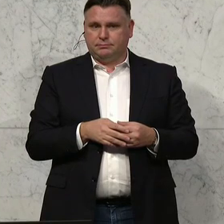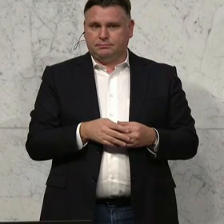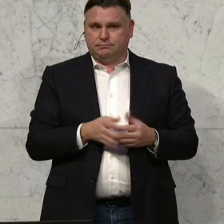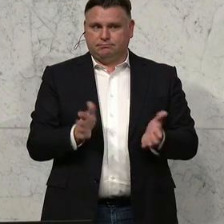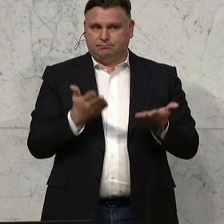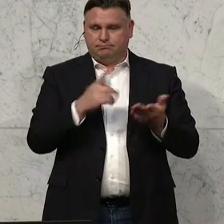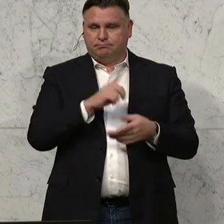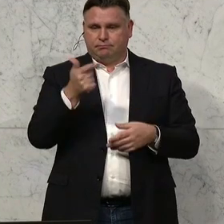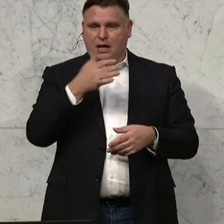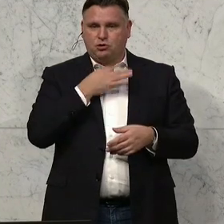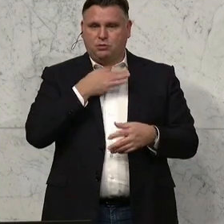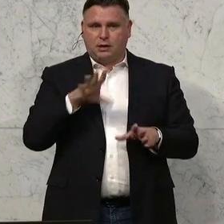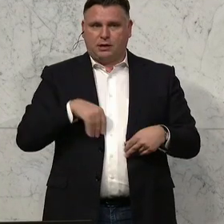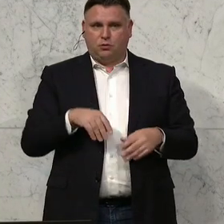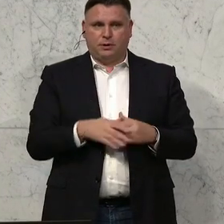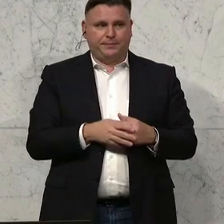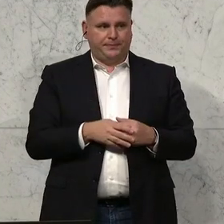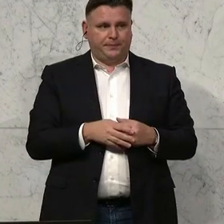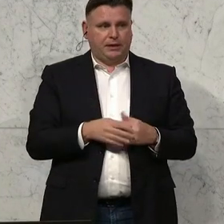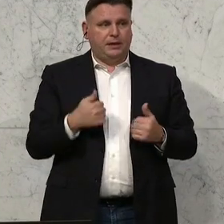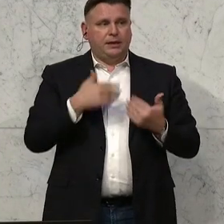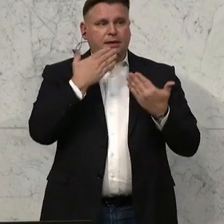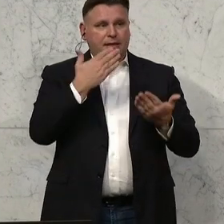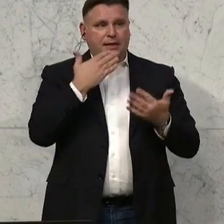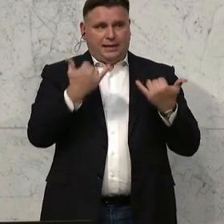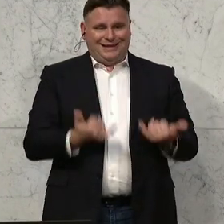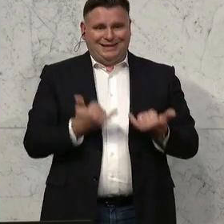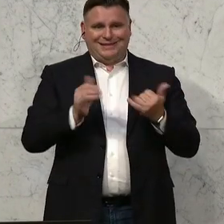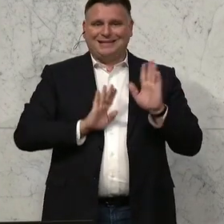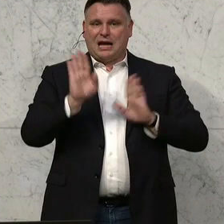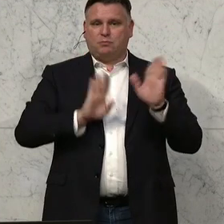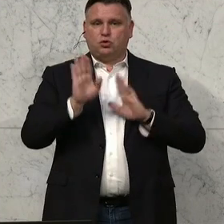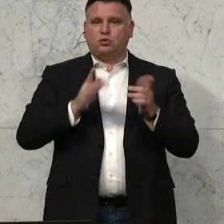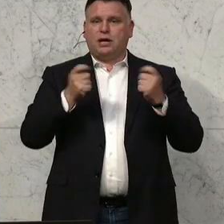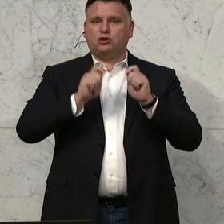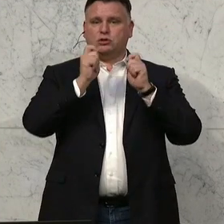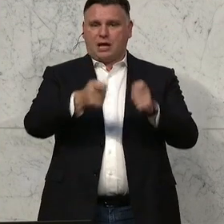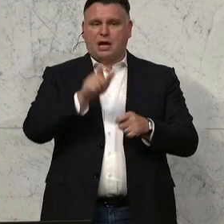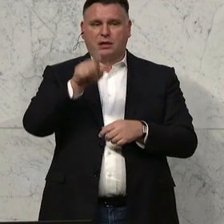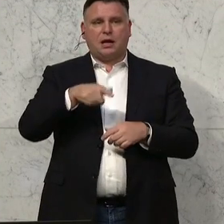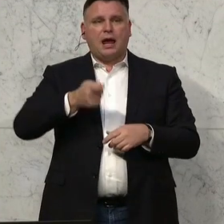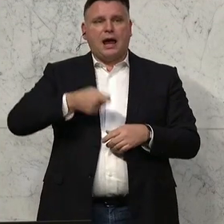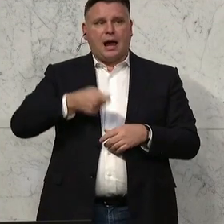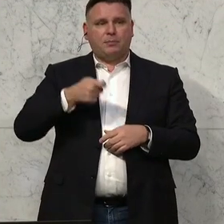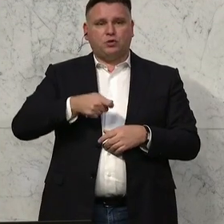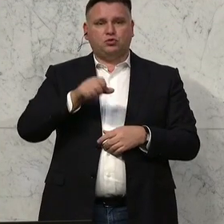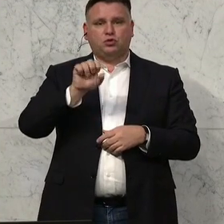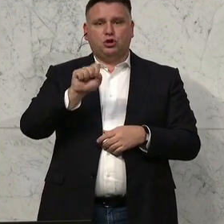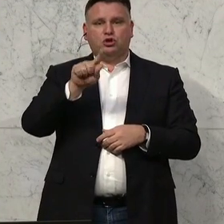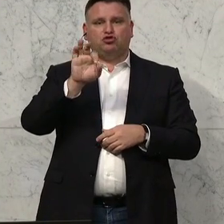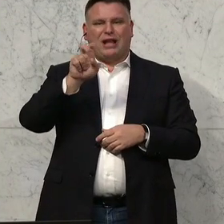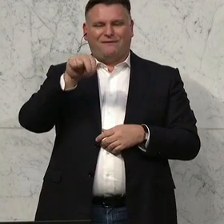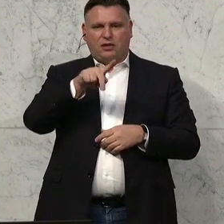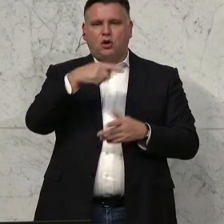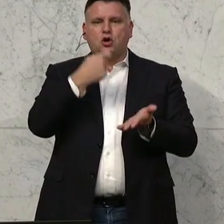einstimmig. Auf der Tagesordnung steht jetzt noch ein Volksbegehren, nämlich jenes